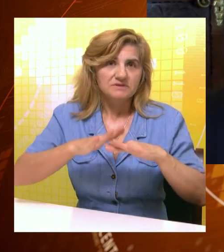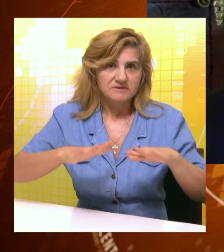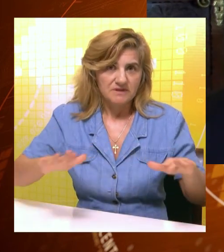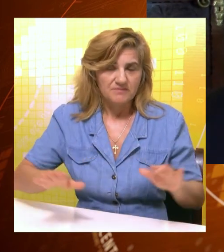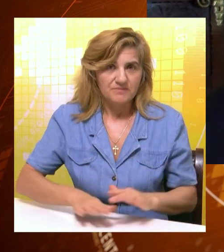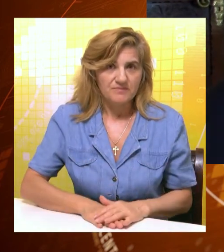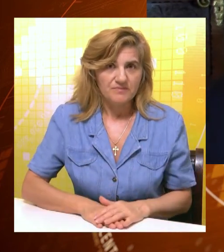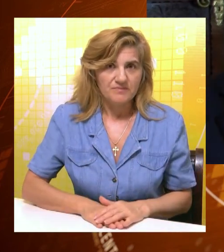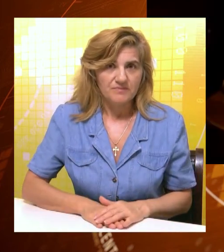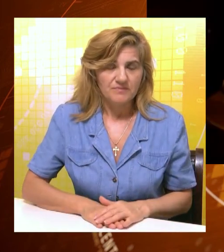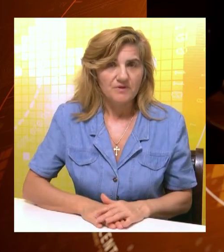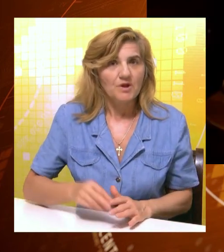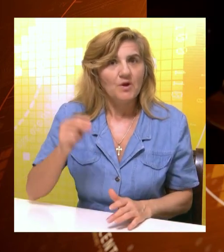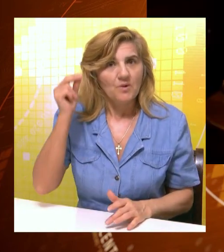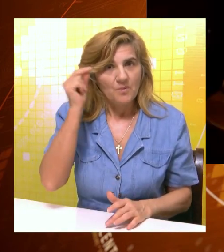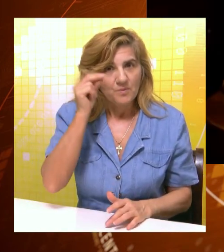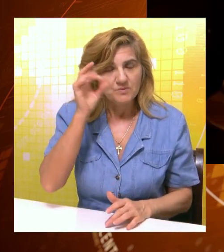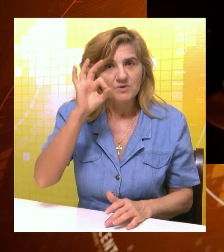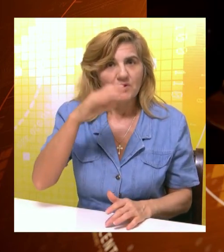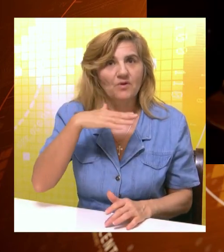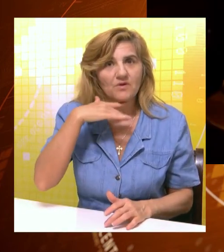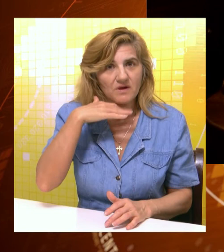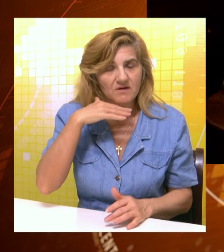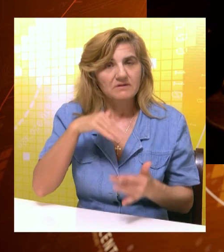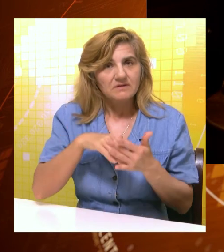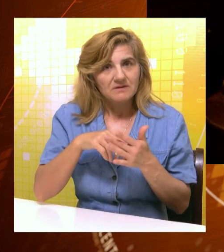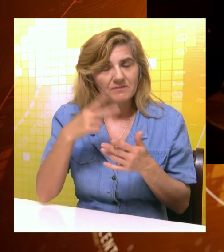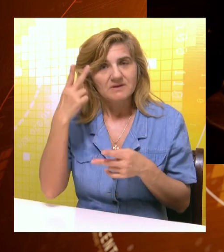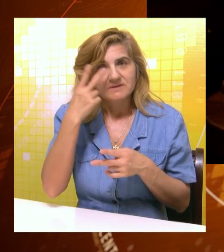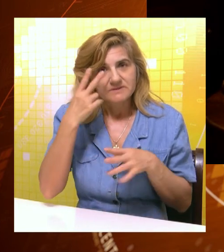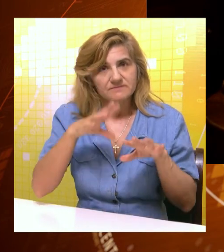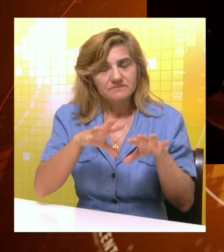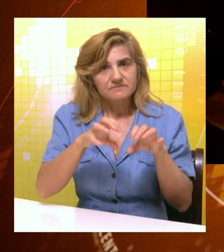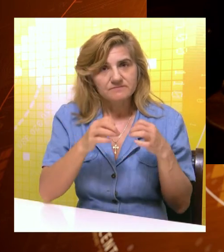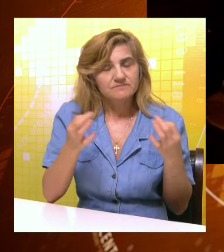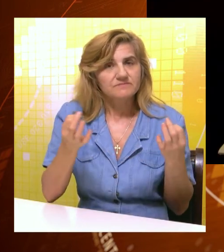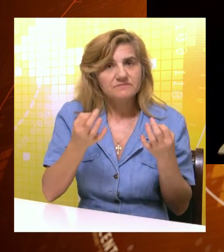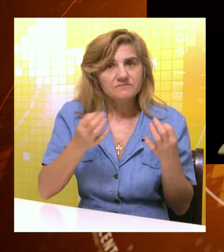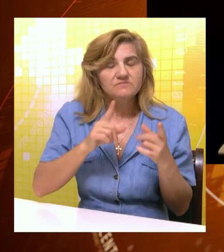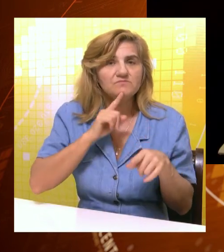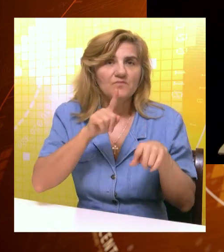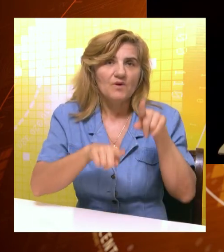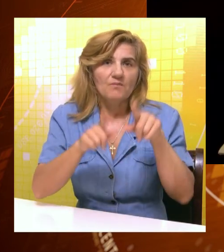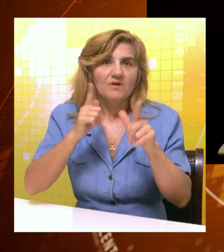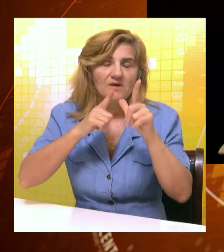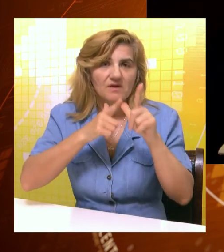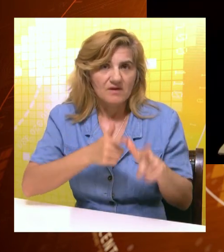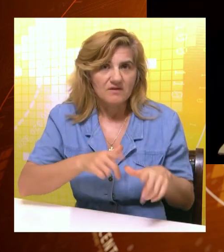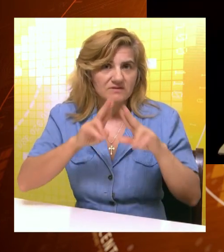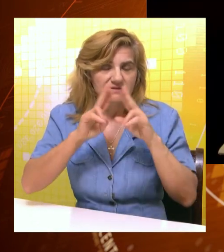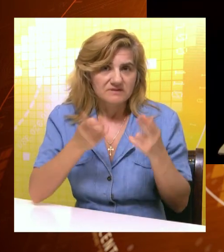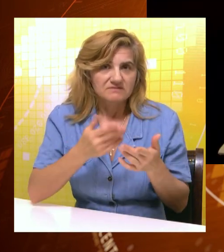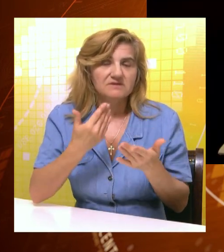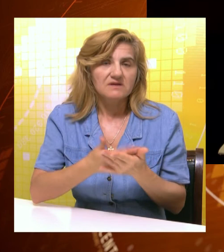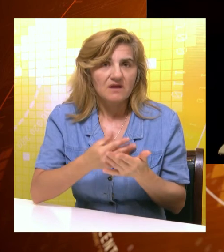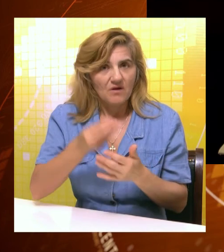predile Srbije. Učenje o Holokaustu pomoglo bi mladima da razumeju posadice, predrasude, rasizma, stereotipa i zbog